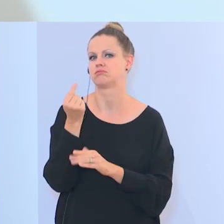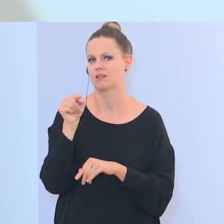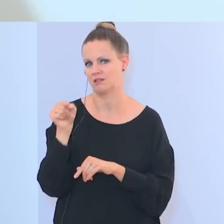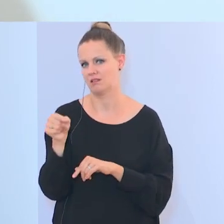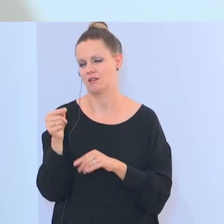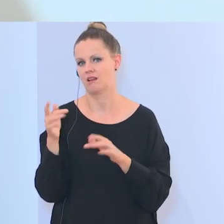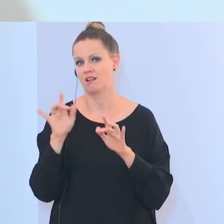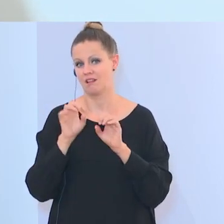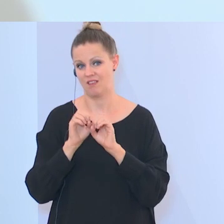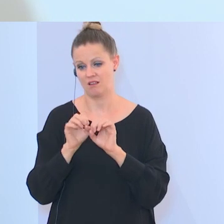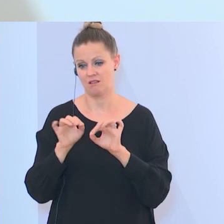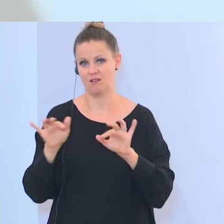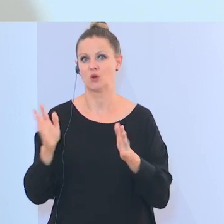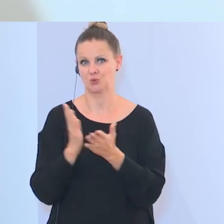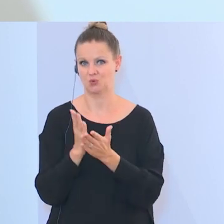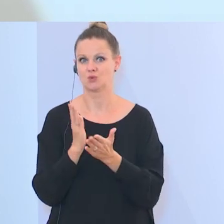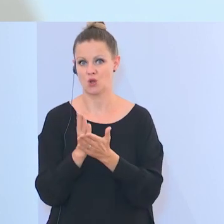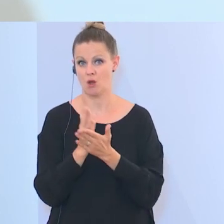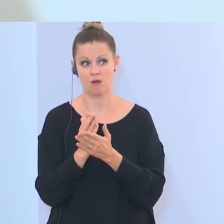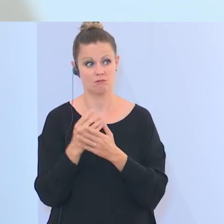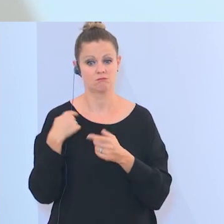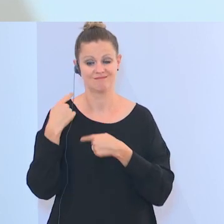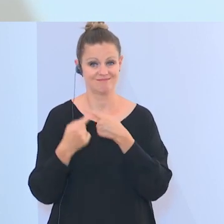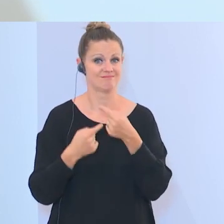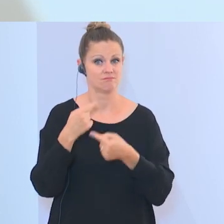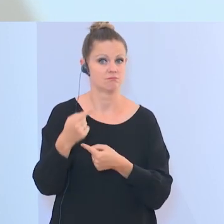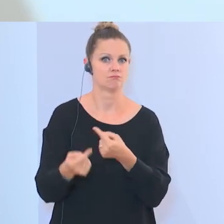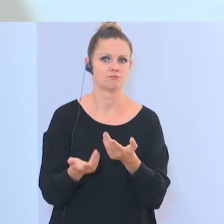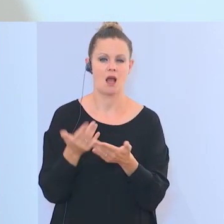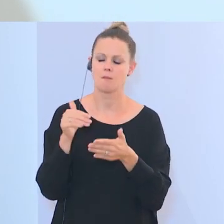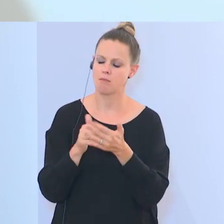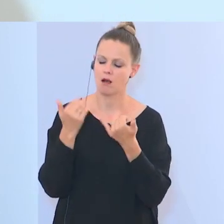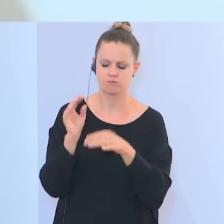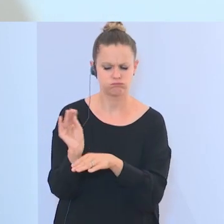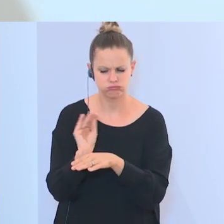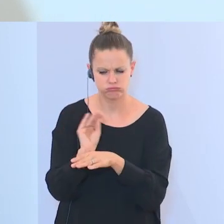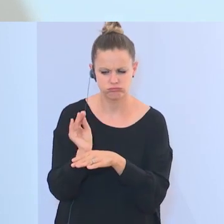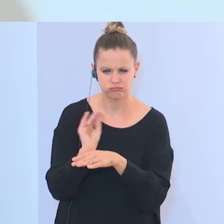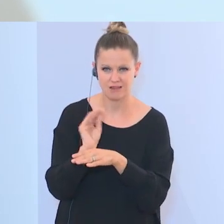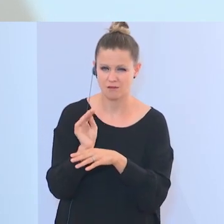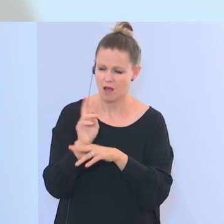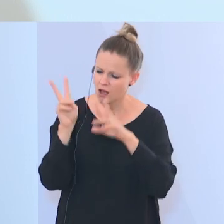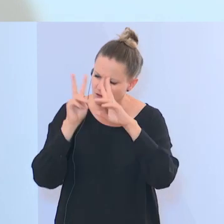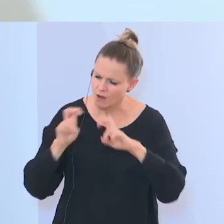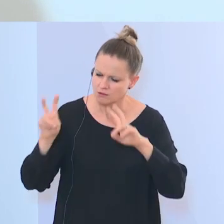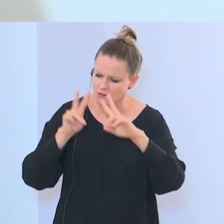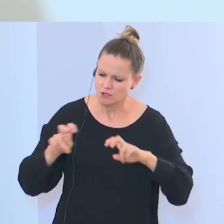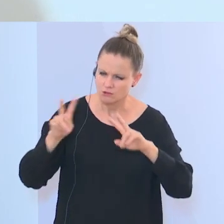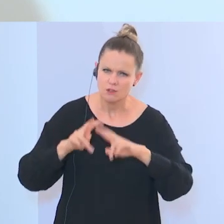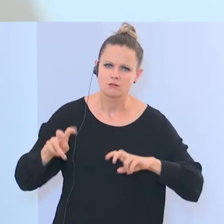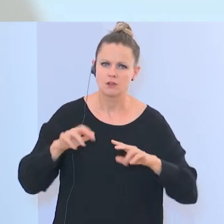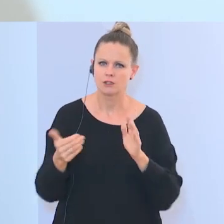verbreitet. Das erfolgt ständige Beobachtung, vertiefte Studien, viele